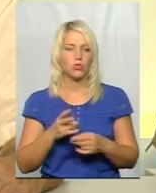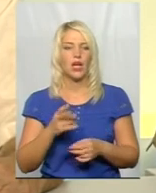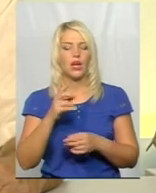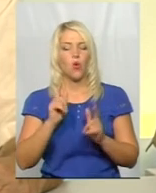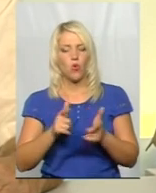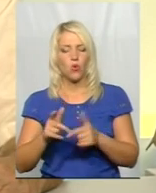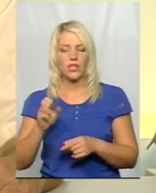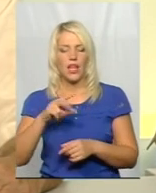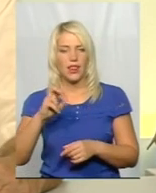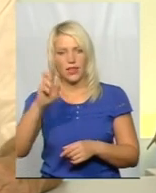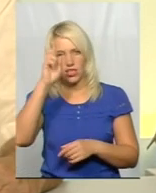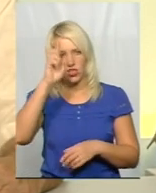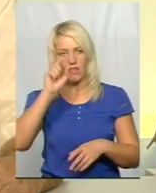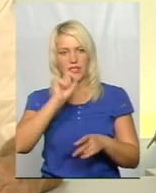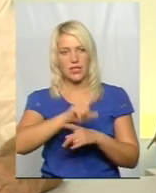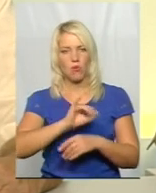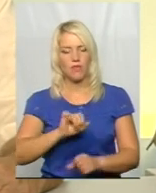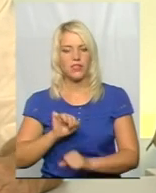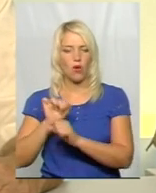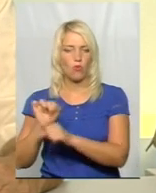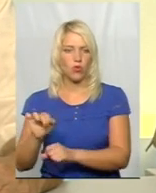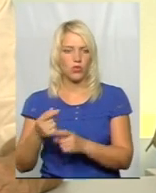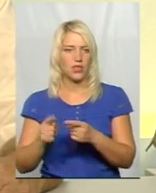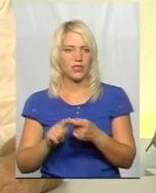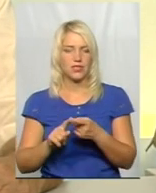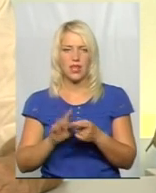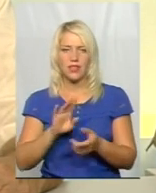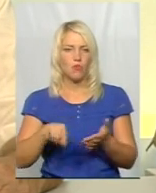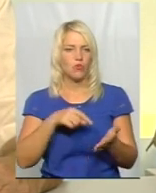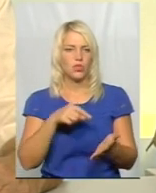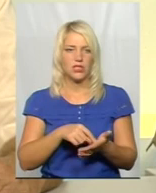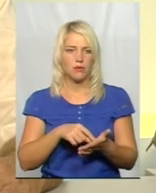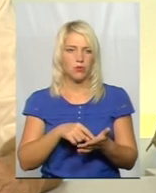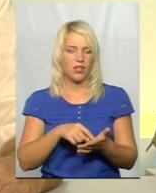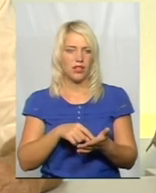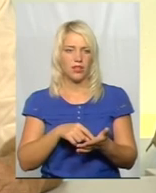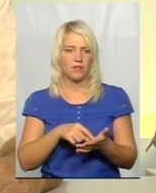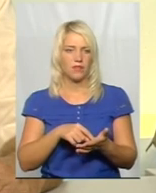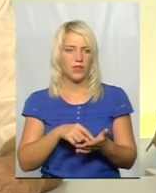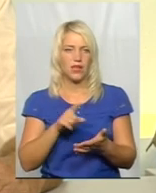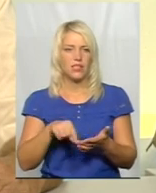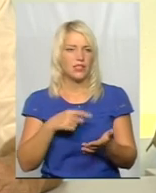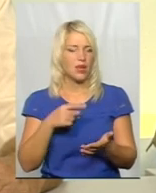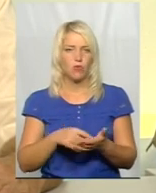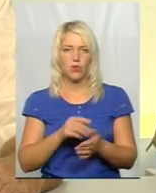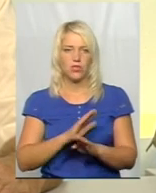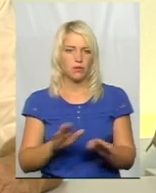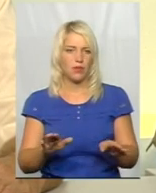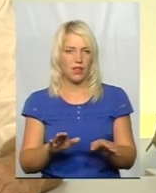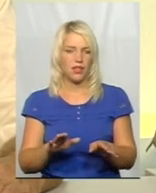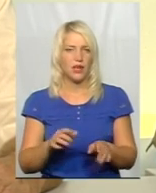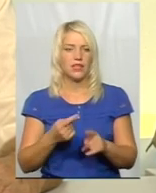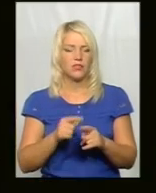Але державне замовлення і оборонка – це не муніципальні гроші. Я хочу відразу це сказати, щоб всі її чули. У нас